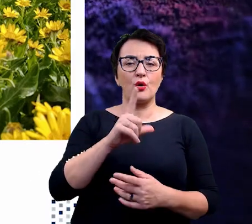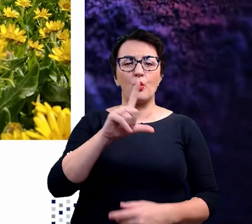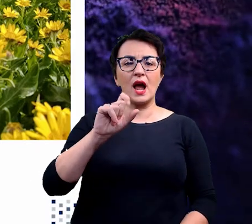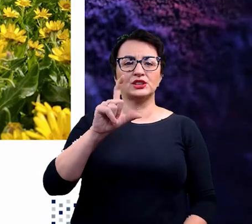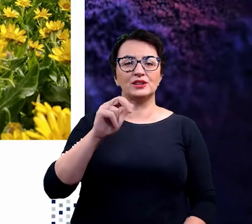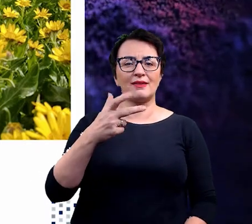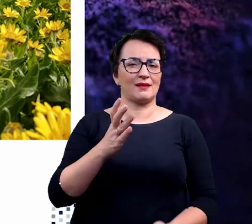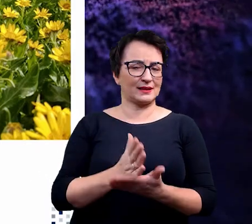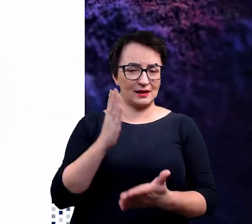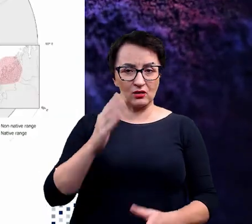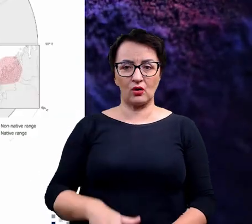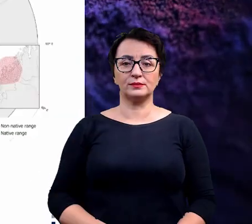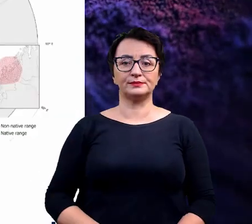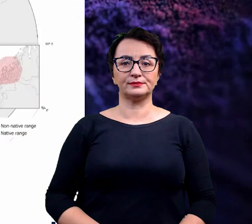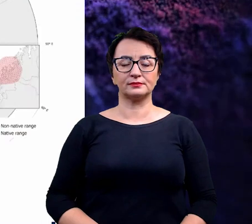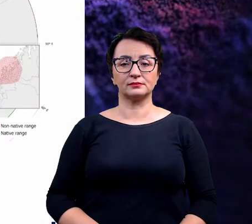starzec.